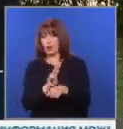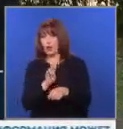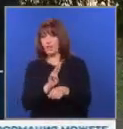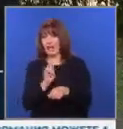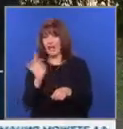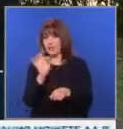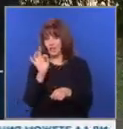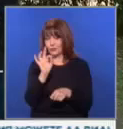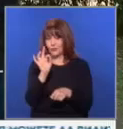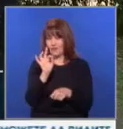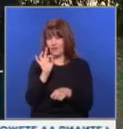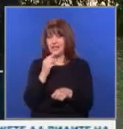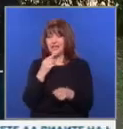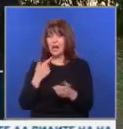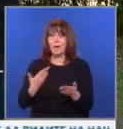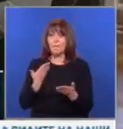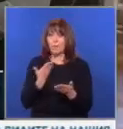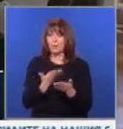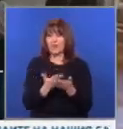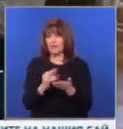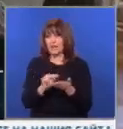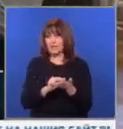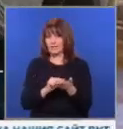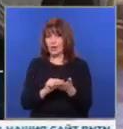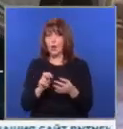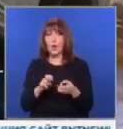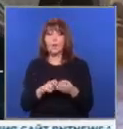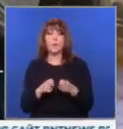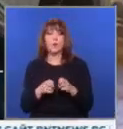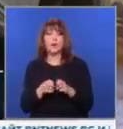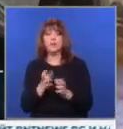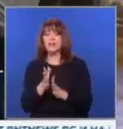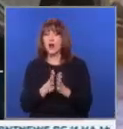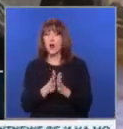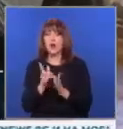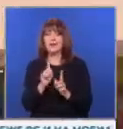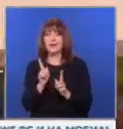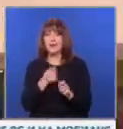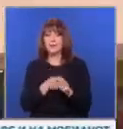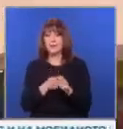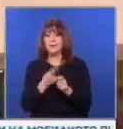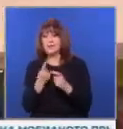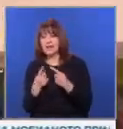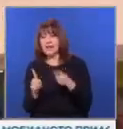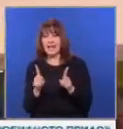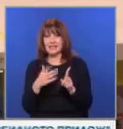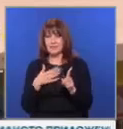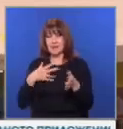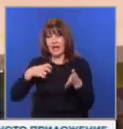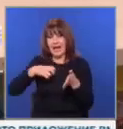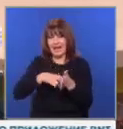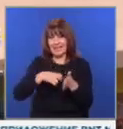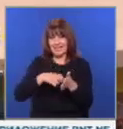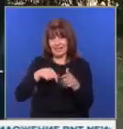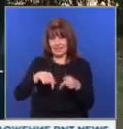октомври за подаване на заявление. Проблемът е, че хората не правят разлика между това да имаш регистрация